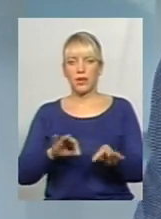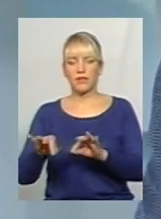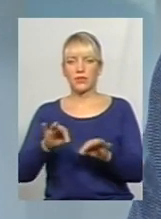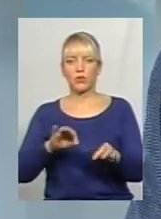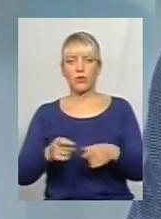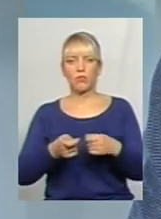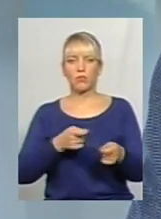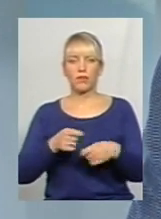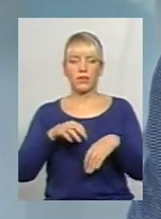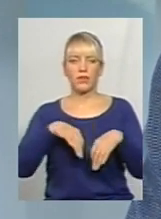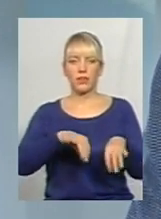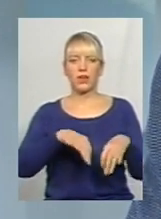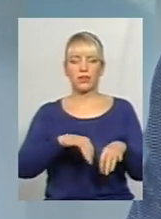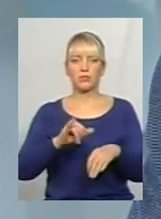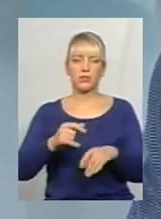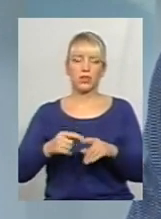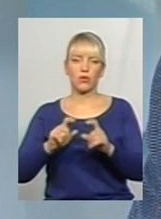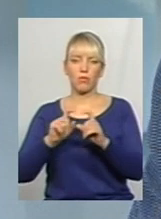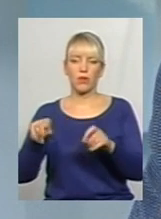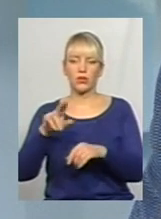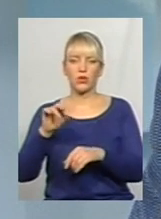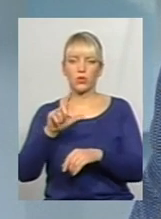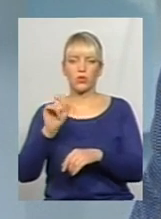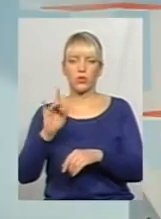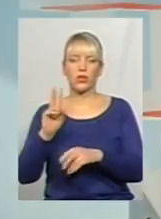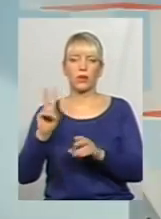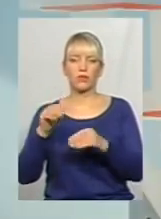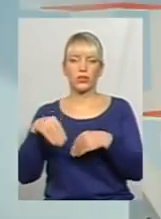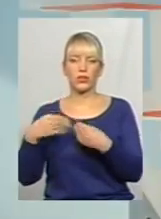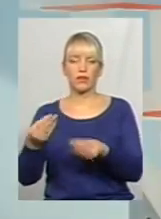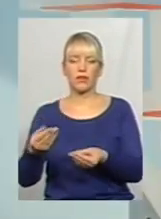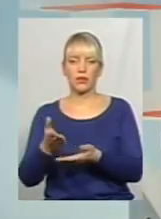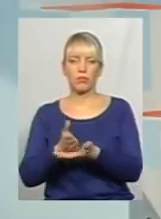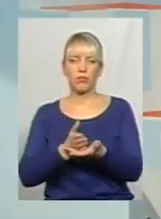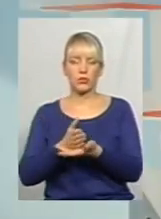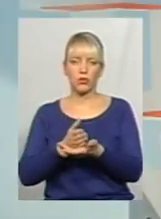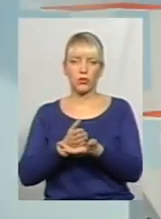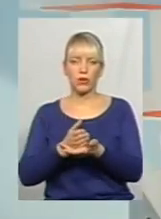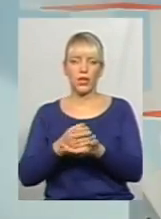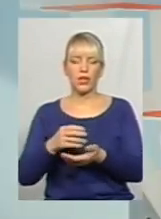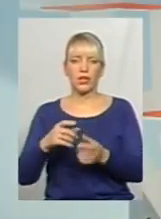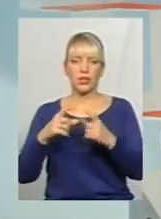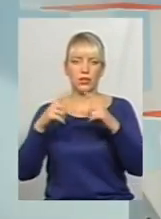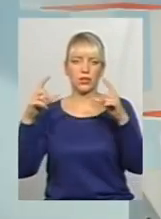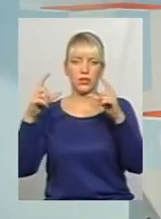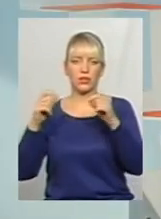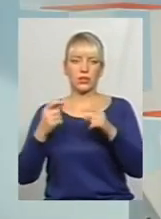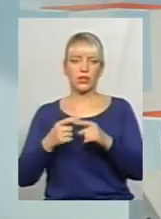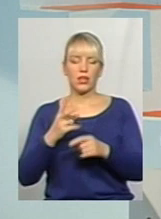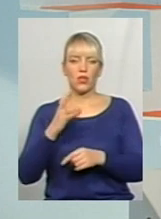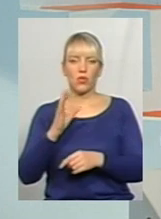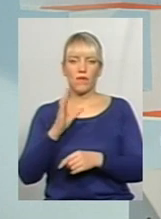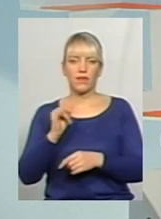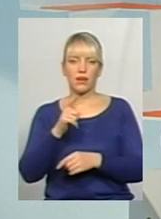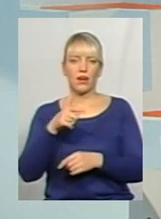управлінням транспорту і безпосередньо компанією «Дозор», яка буде надавати послуги GPS-навігації. Що передбачає собою GPS-навігації?